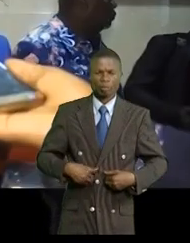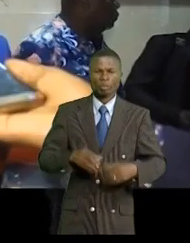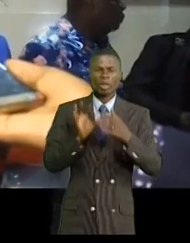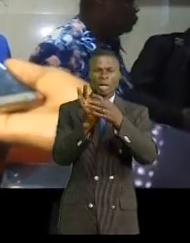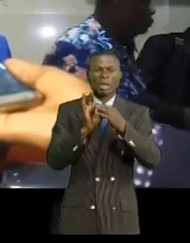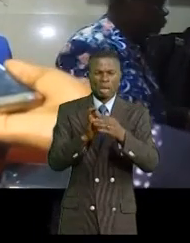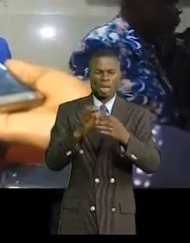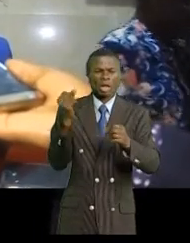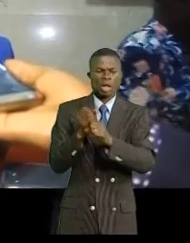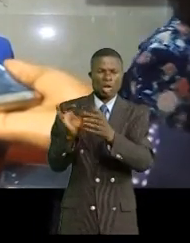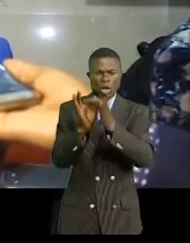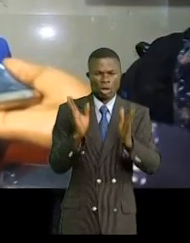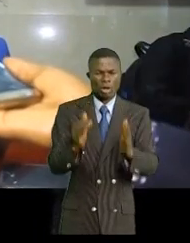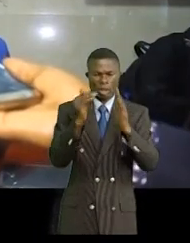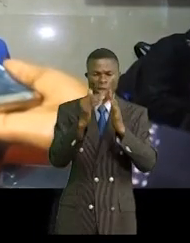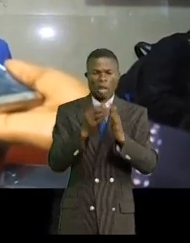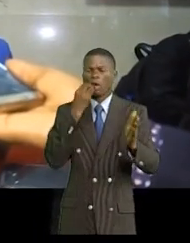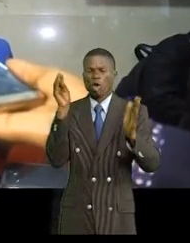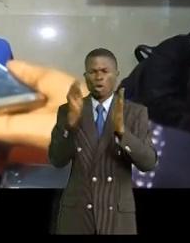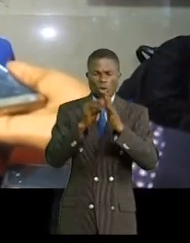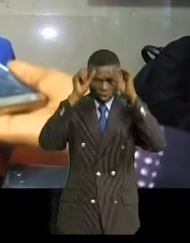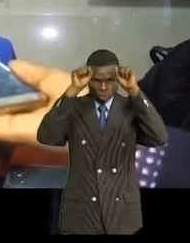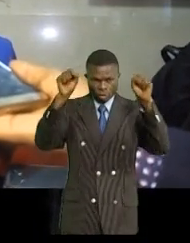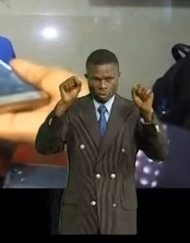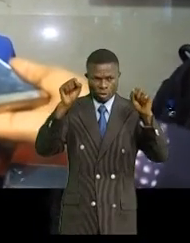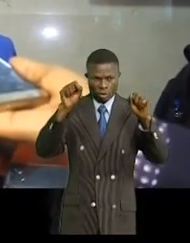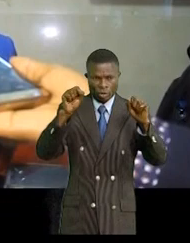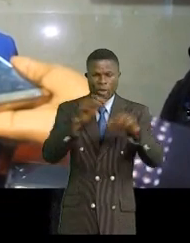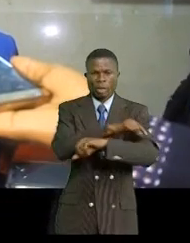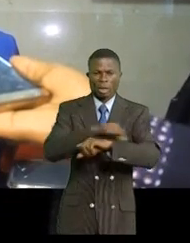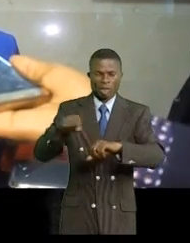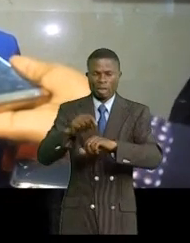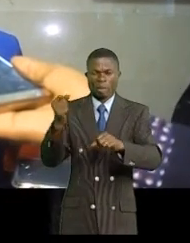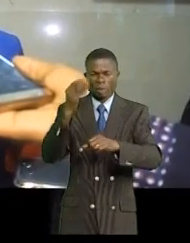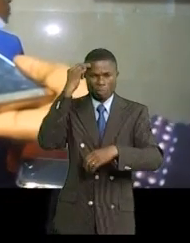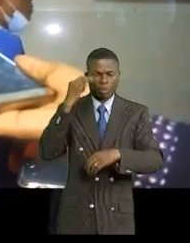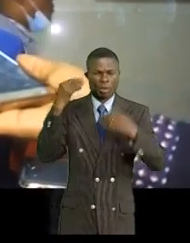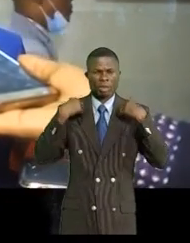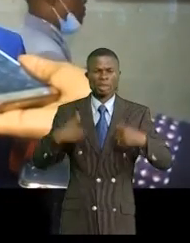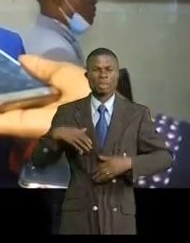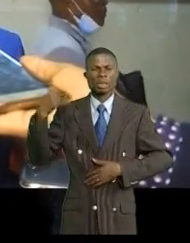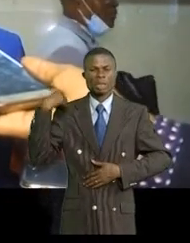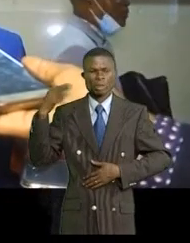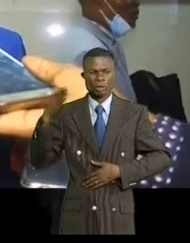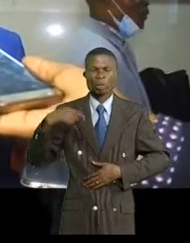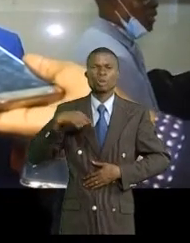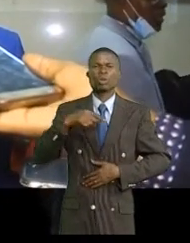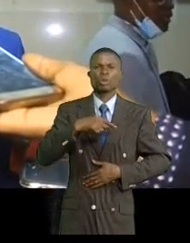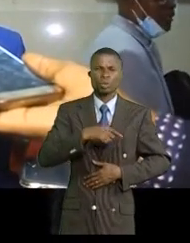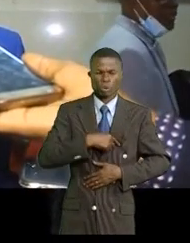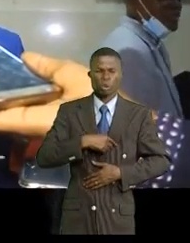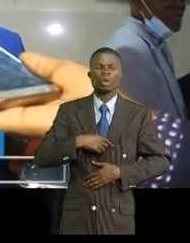collaboration, conformément à l'ordonnance présidentielle fixée à les attributions du ministère de la Santé publique, nous avons